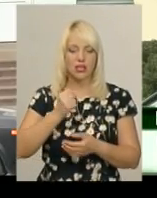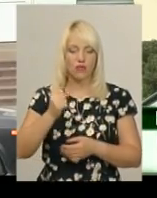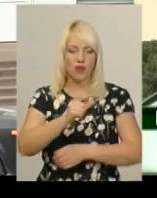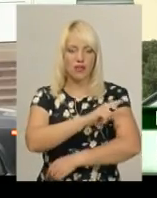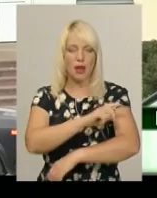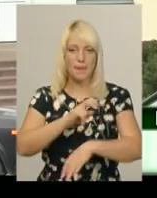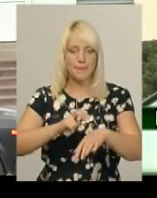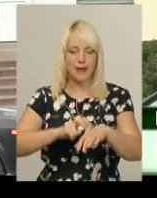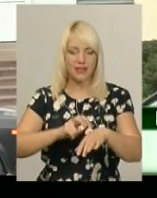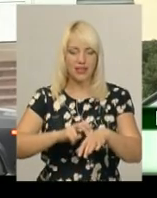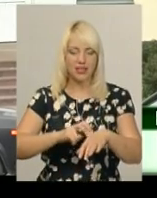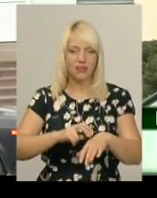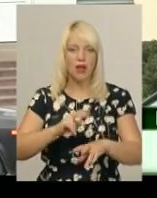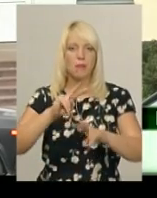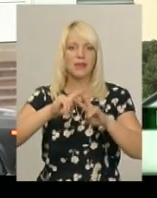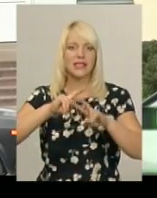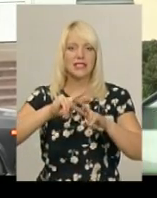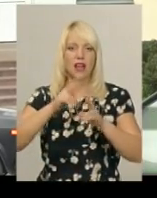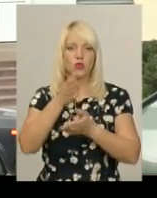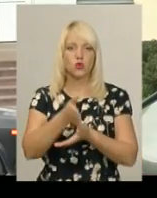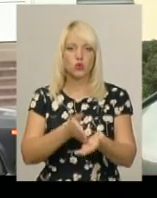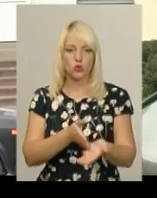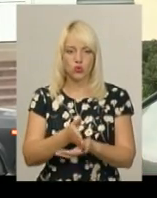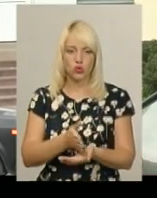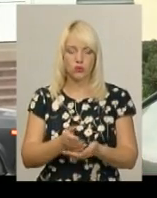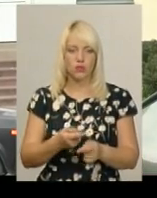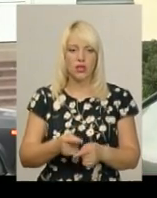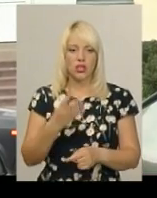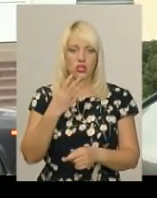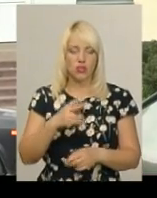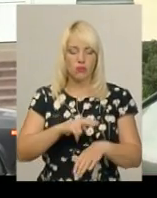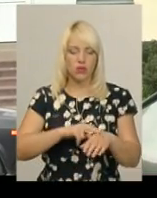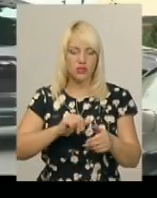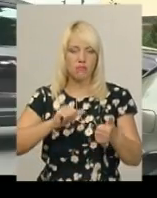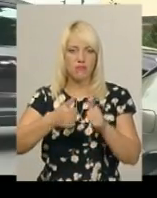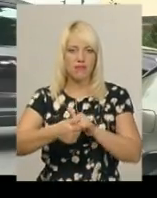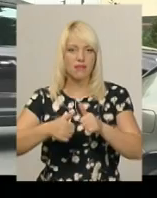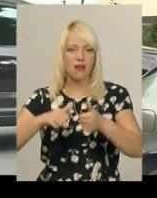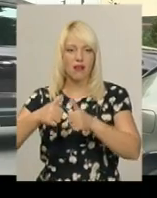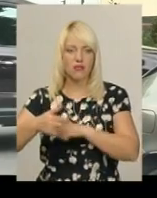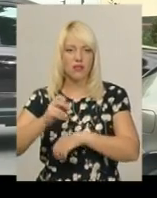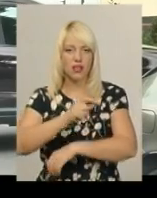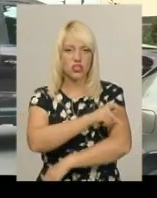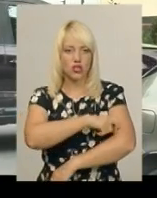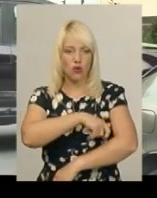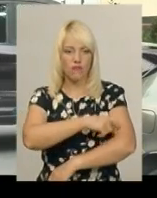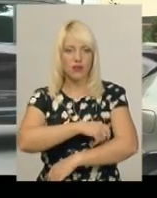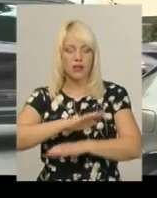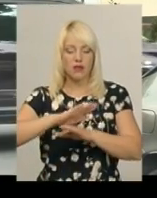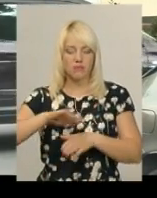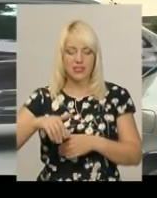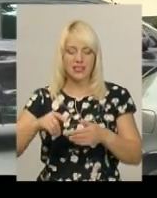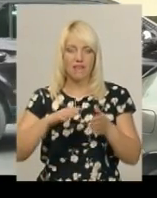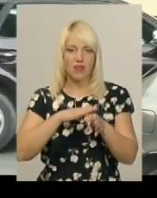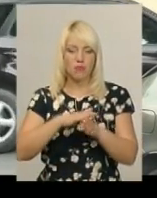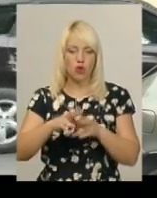Чотири постійно вони змінюються, як на чергуванні. Міняють одні одних. Після виконаних обстежень буде